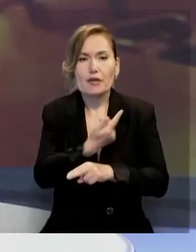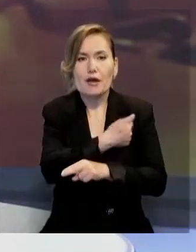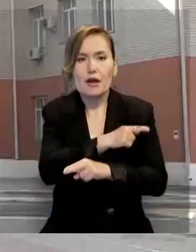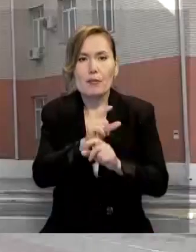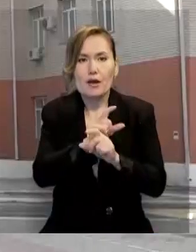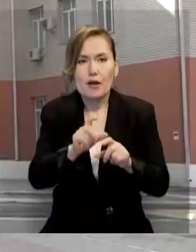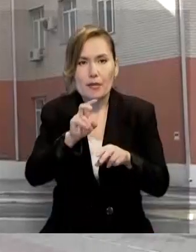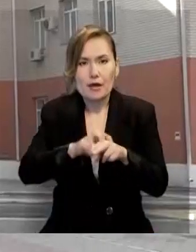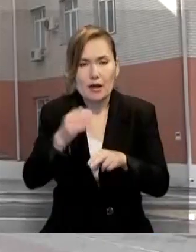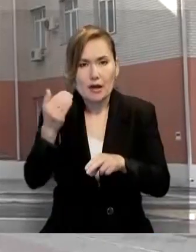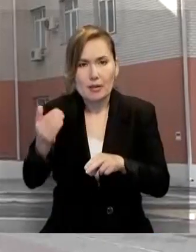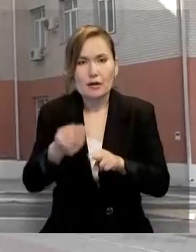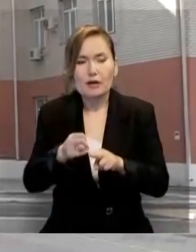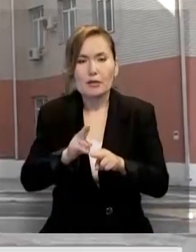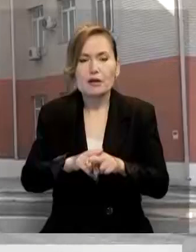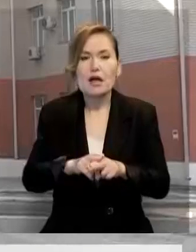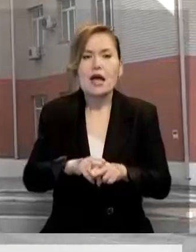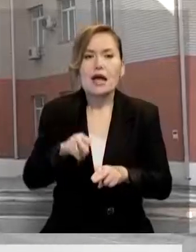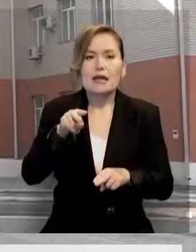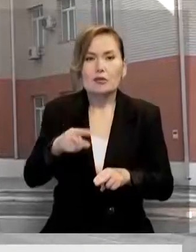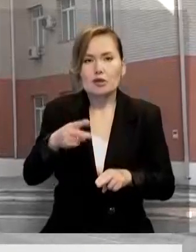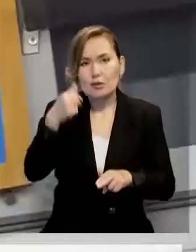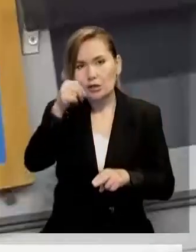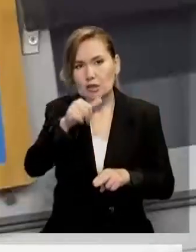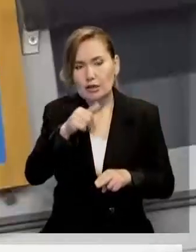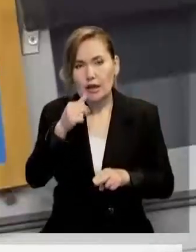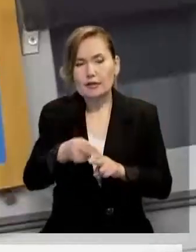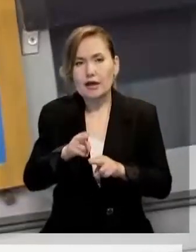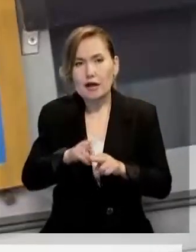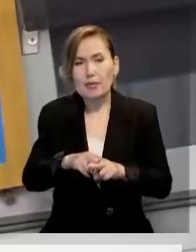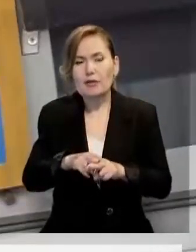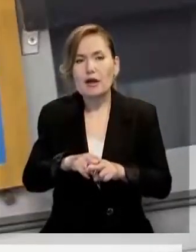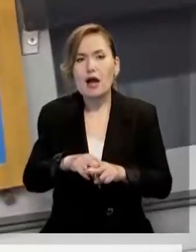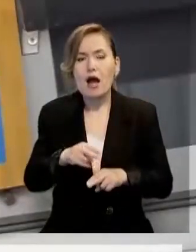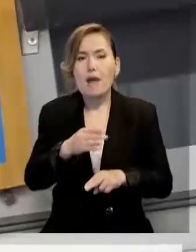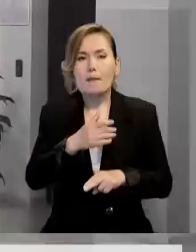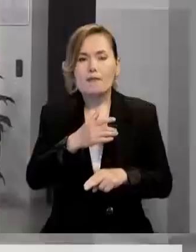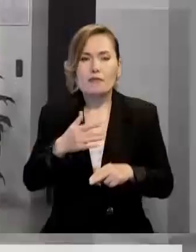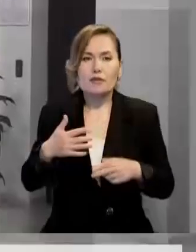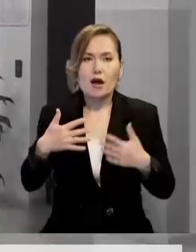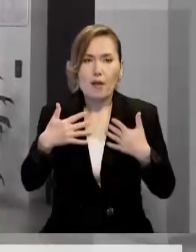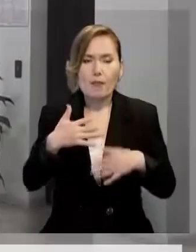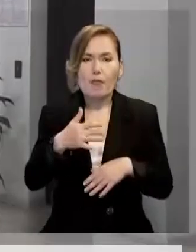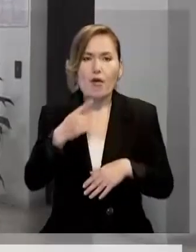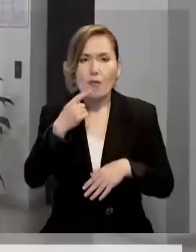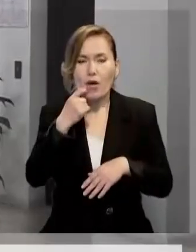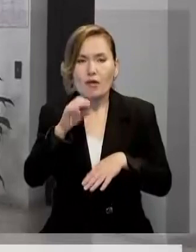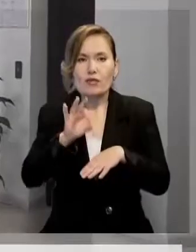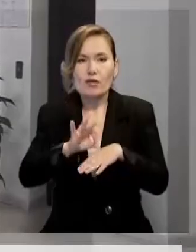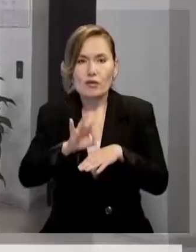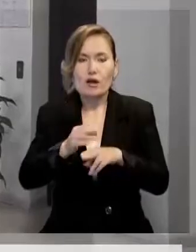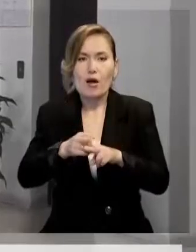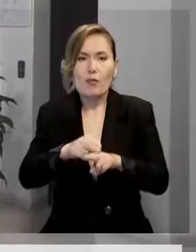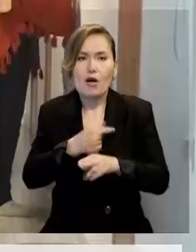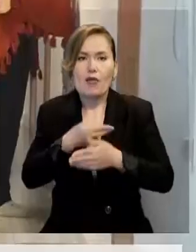инфекционист дәргенмен анестезиолог реаниметті оғы. 2020 жылдың аяғына пневмания жіне қант диабеті диагноз мен ауруқынаға